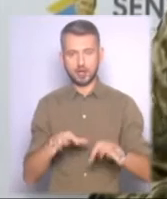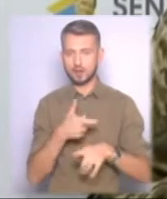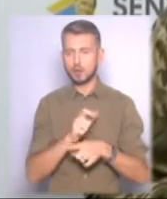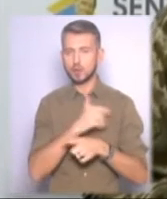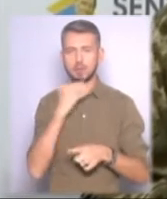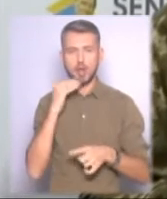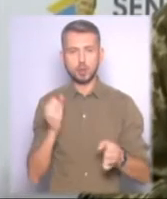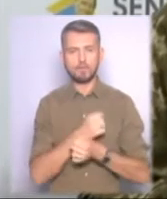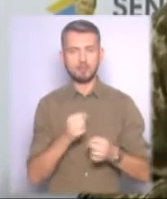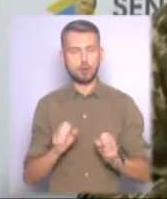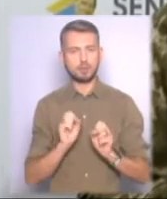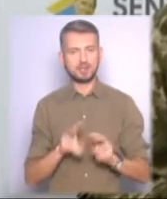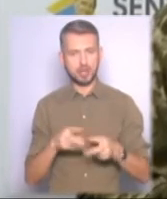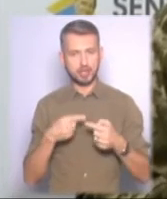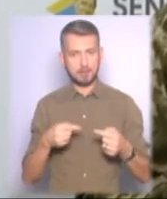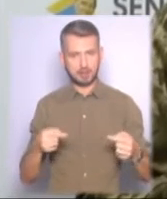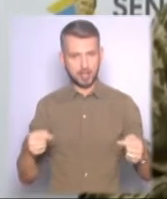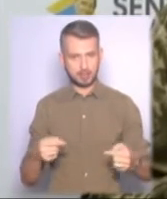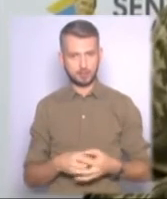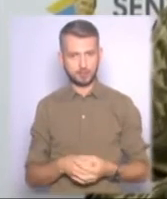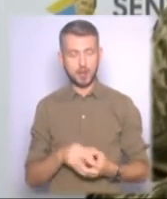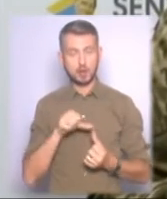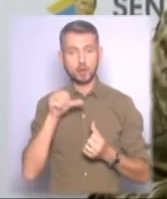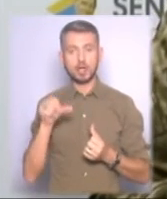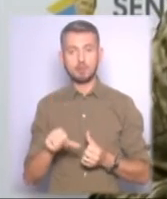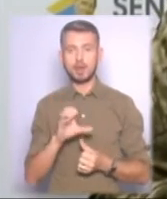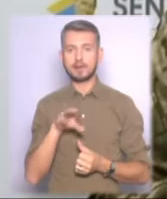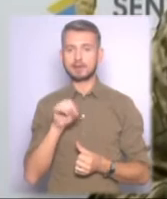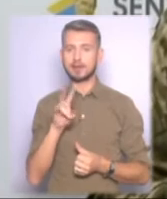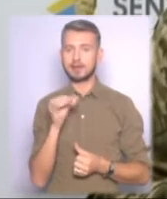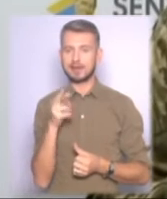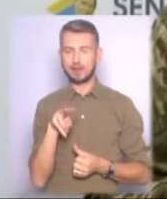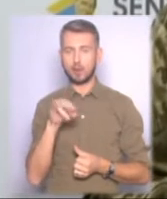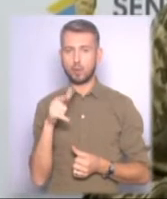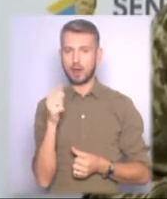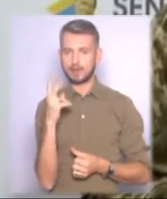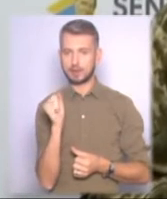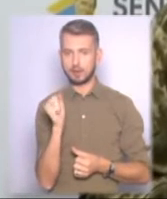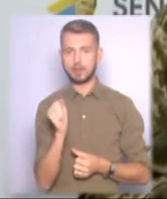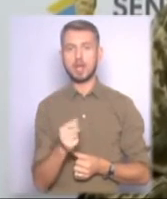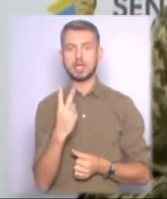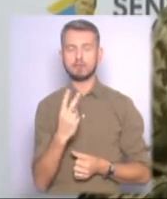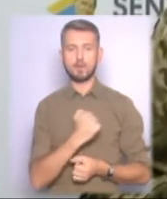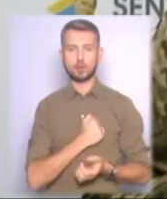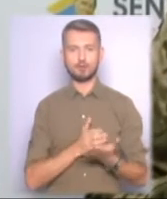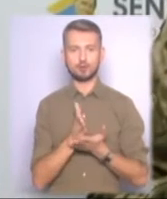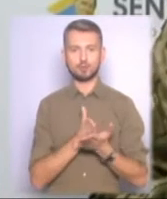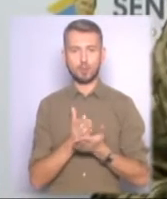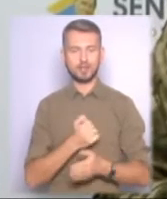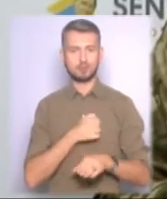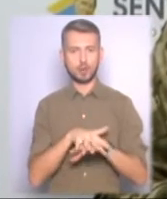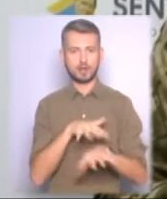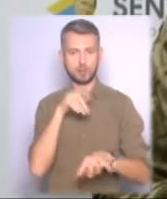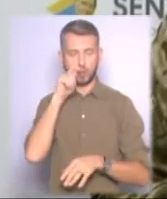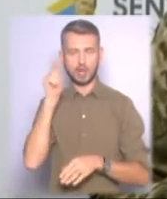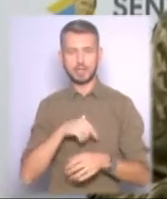багато вибуха небезпечних предметів. Зокрема, в станиці Луганській два військовослужбовці Збройних сил України